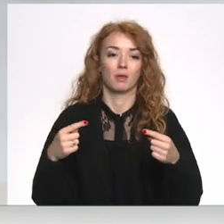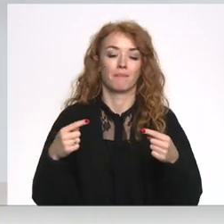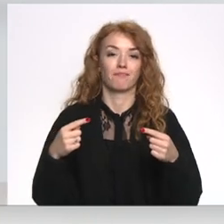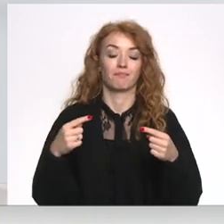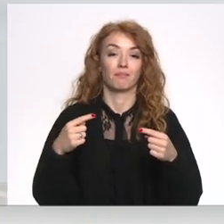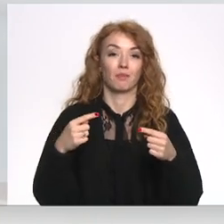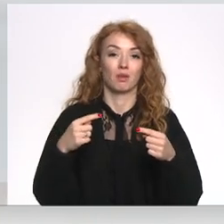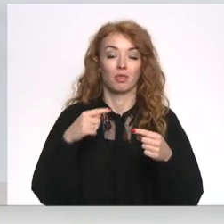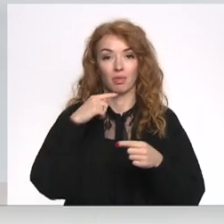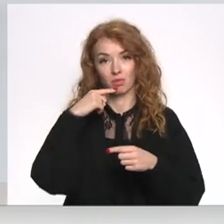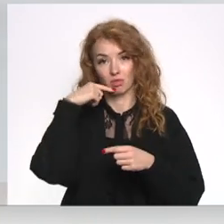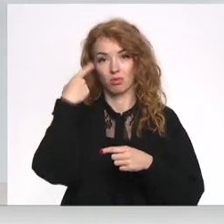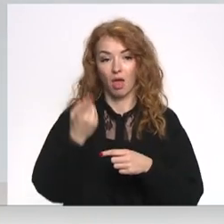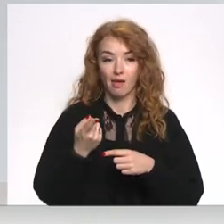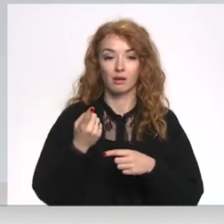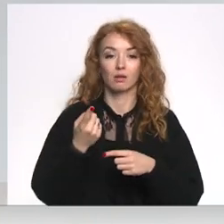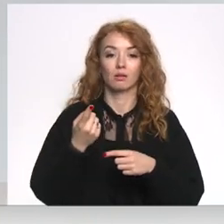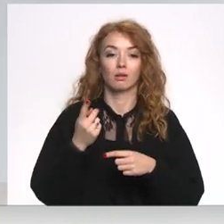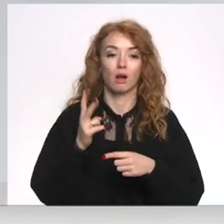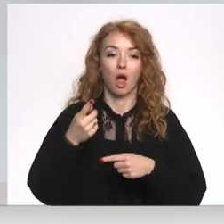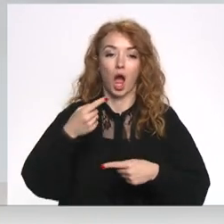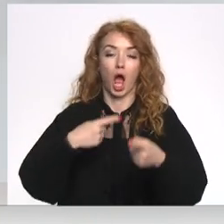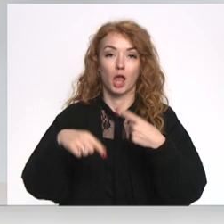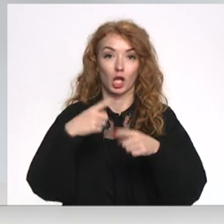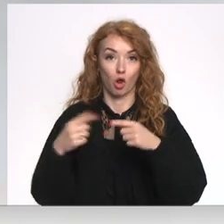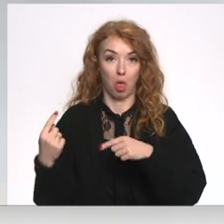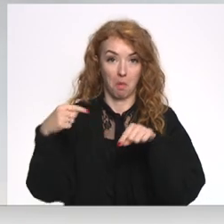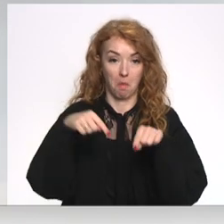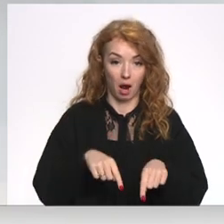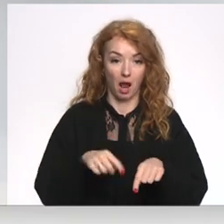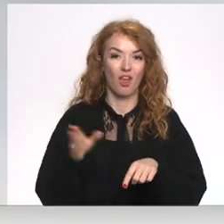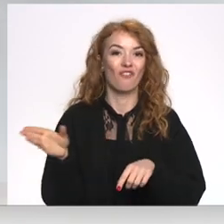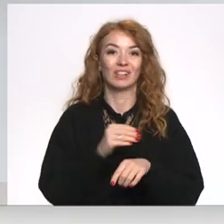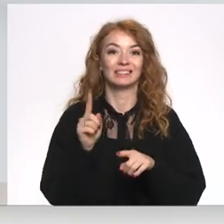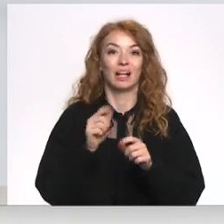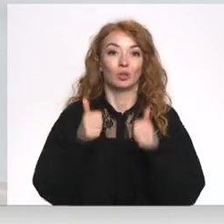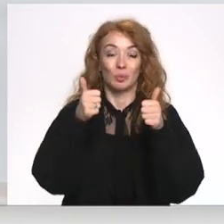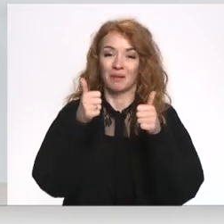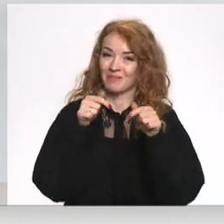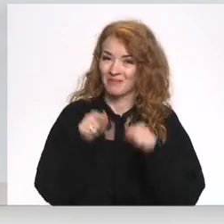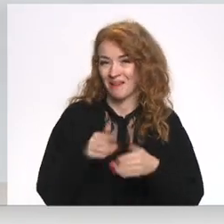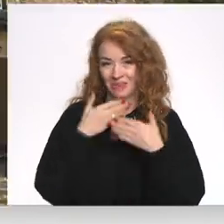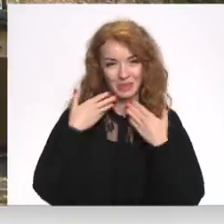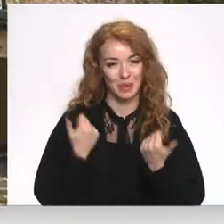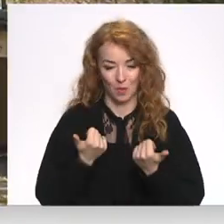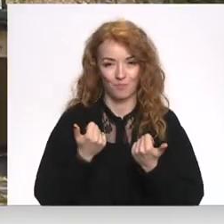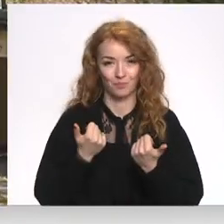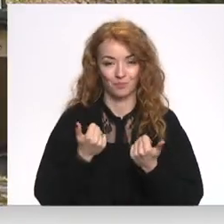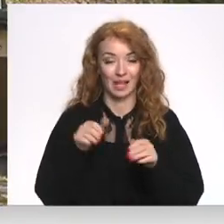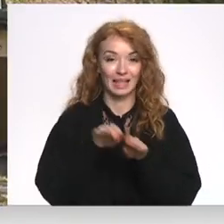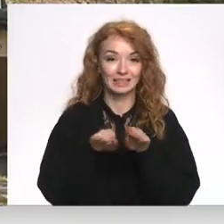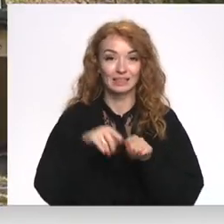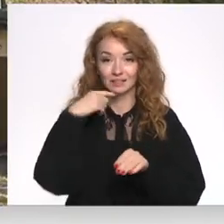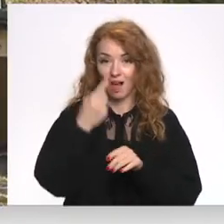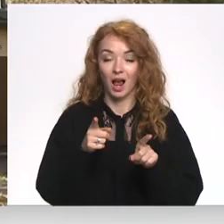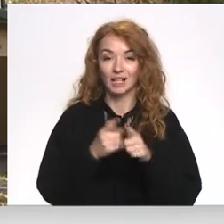šobrīd atgriežoties viņiem ap, ka ir visi lieli, tā es absolūti nevaru apgalvot. Līdzīgi izsakās